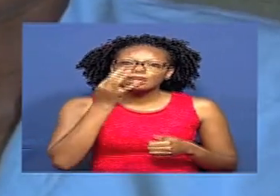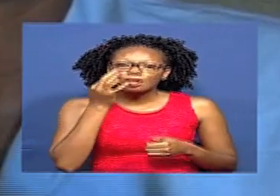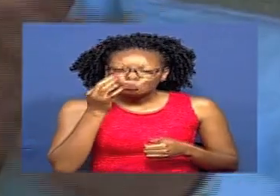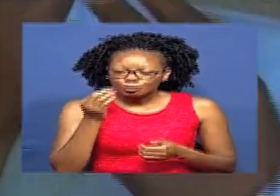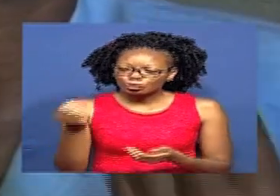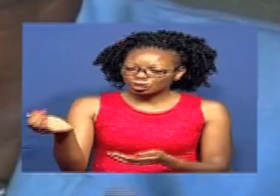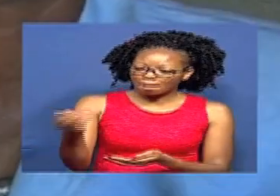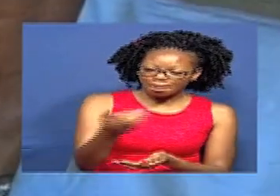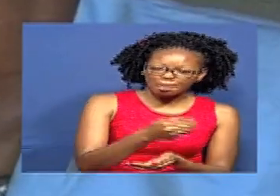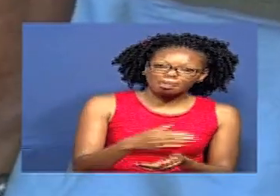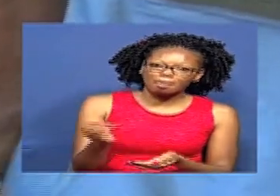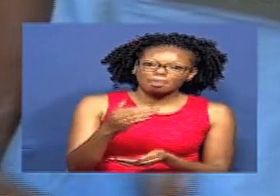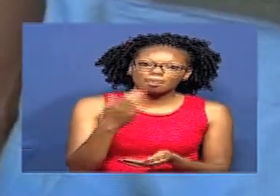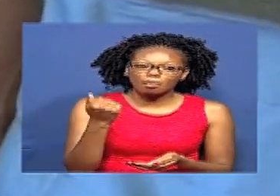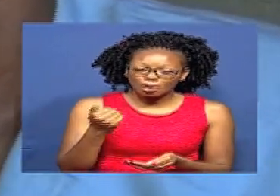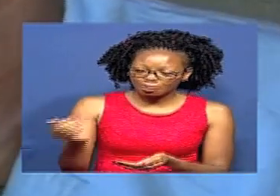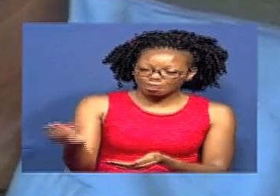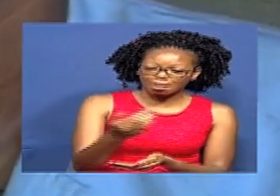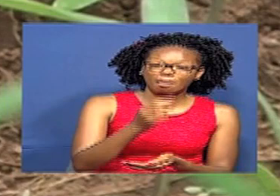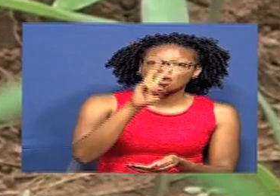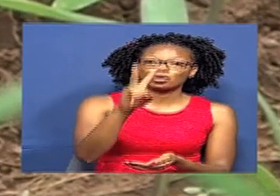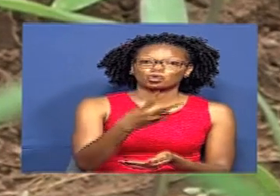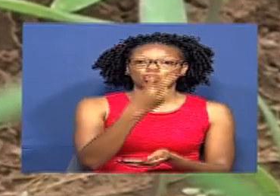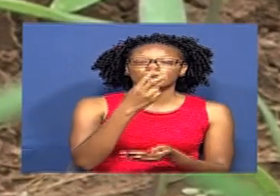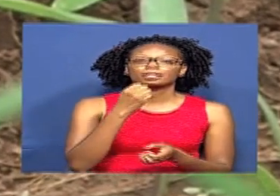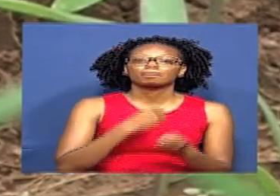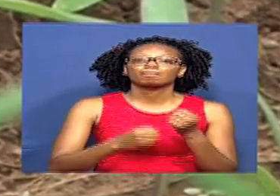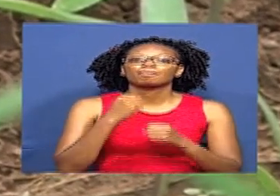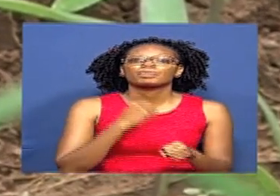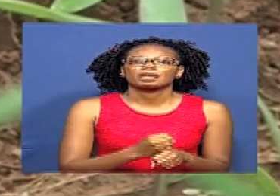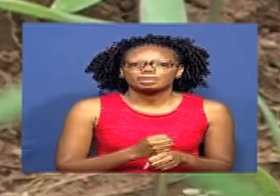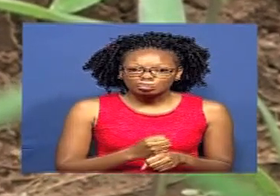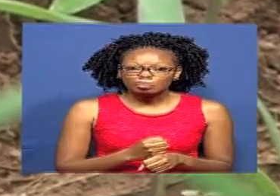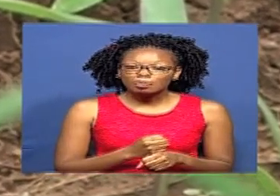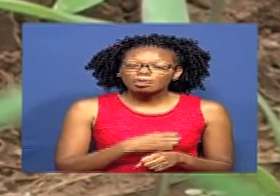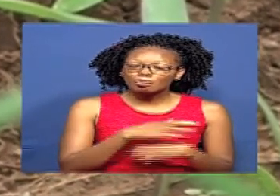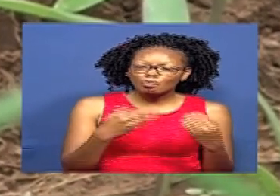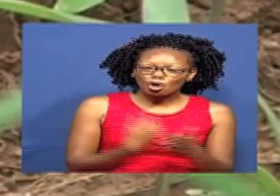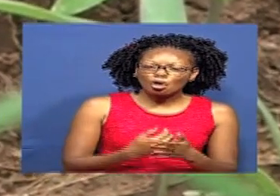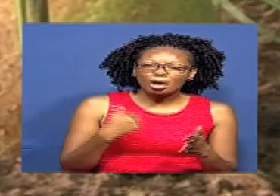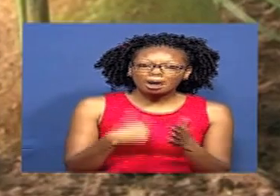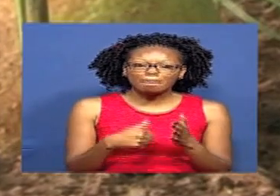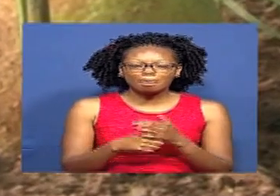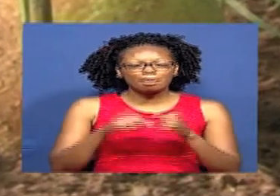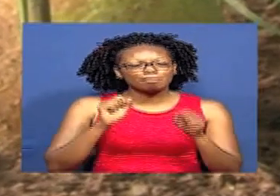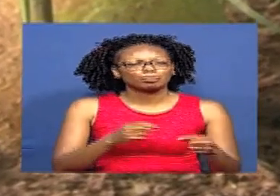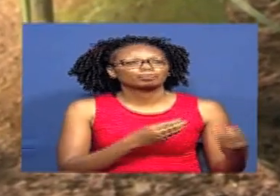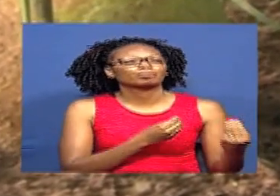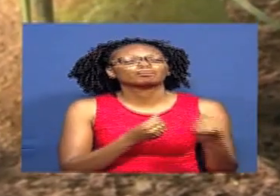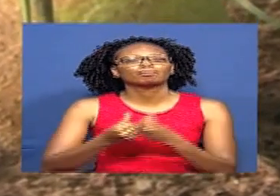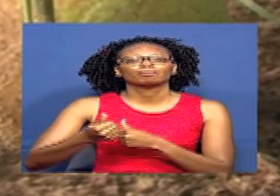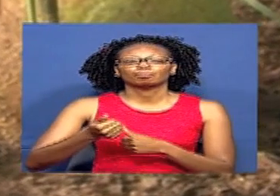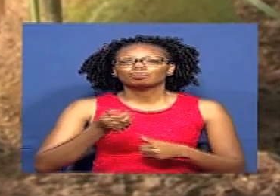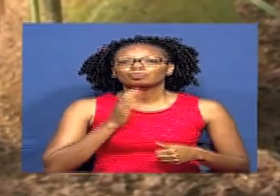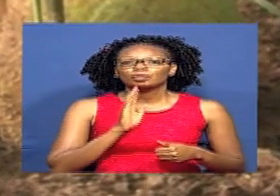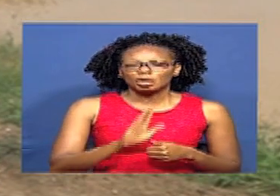Kwa sababu Machungwe enyewe Mazao ni marambili kwa mwaka Hakuna shida inayoshinda Utetuzi Na iwapo unataka